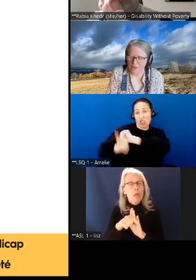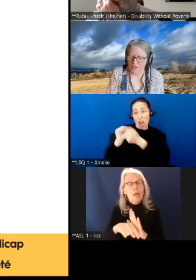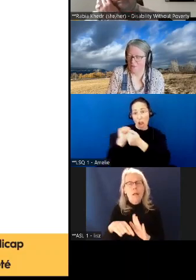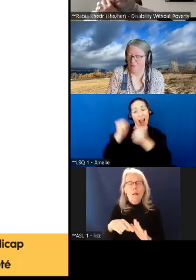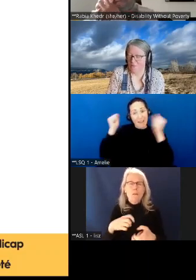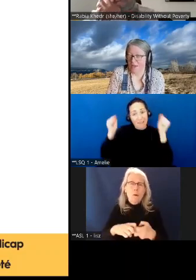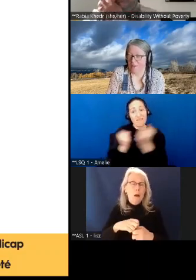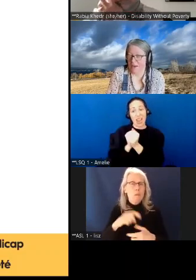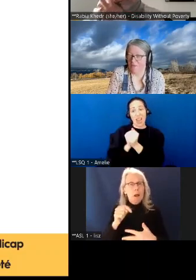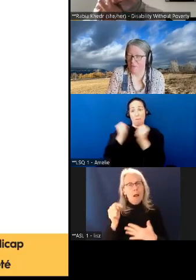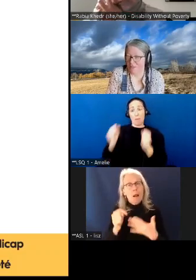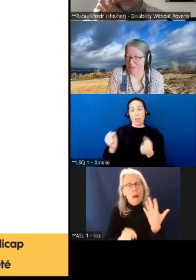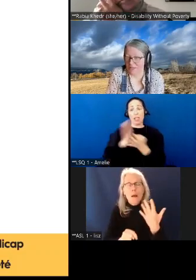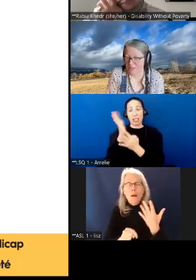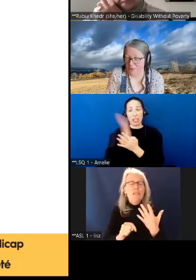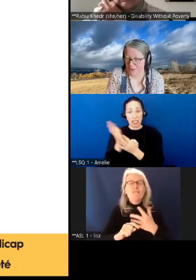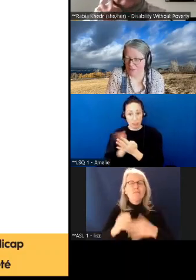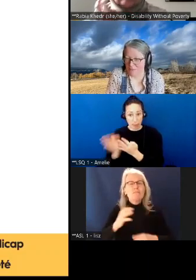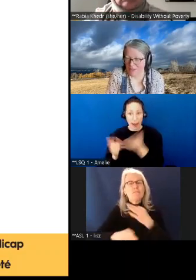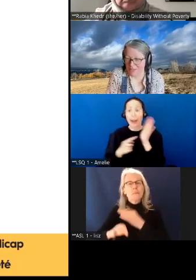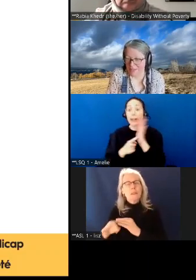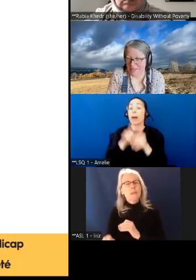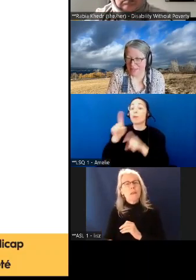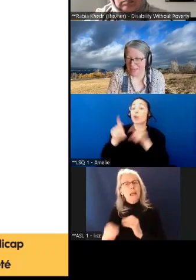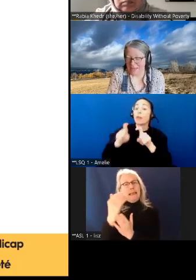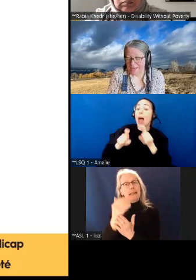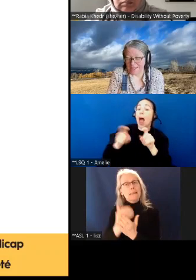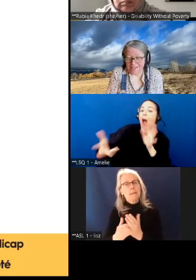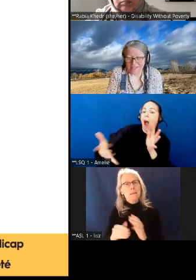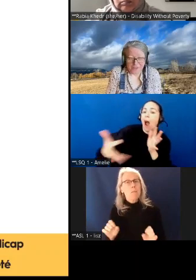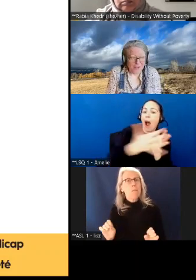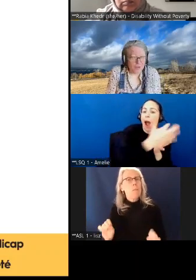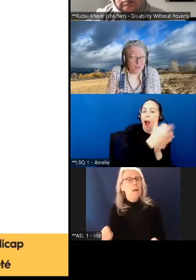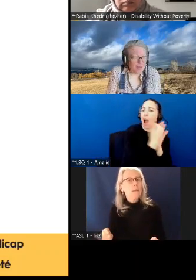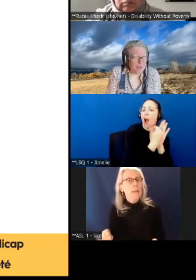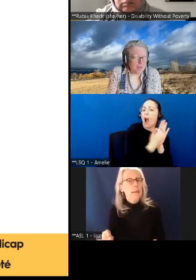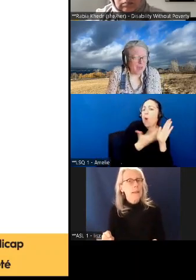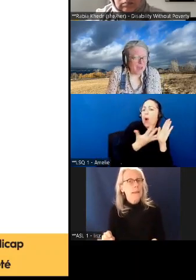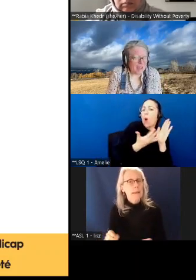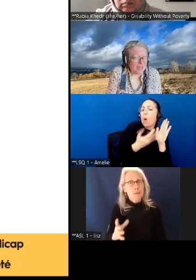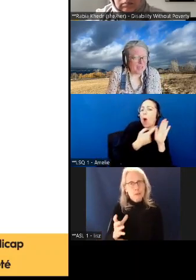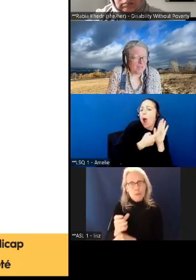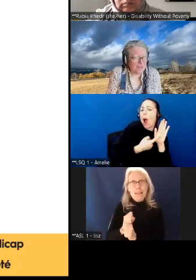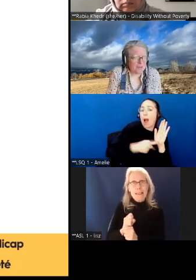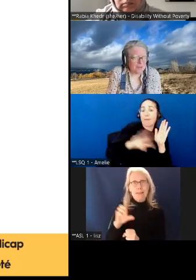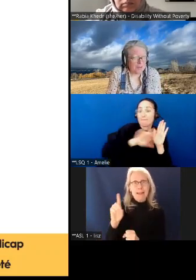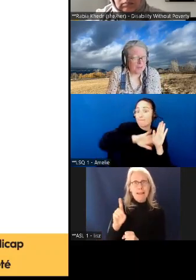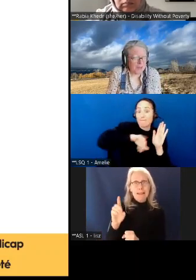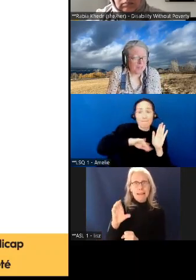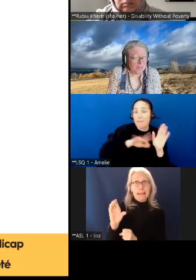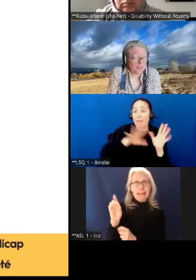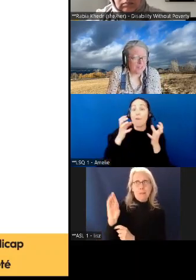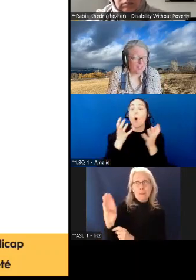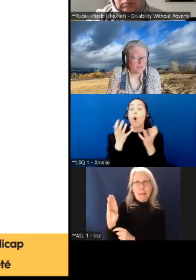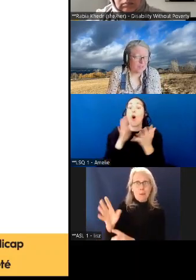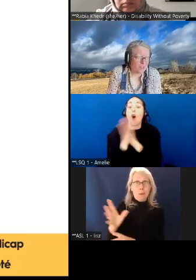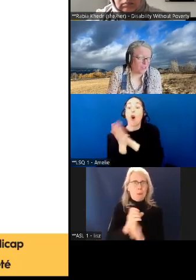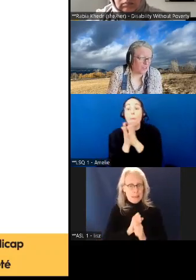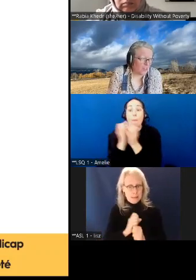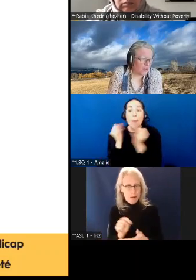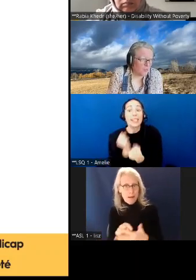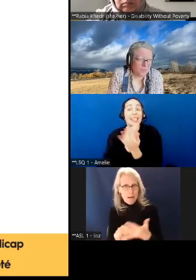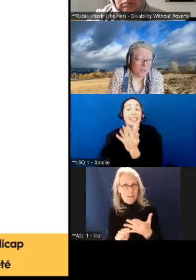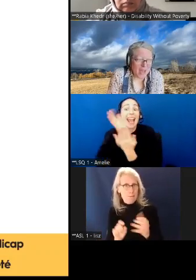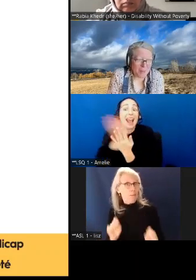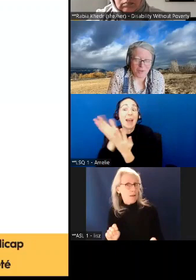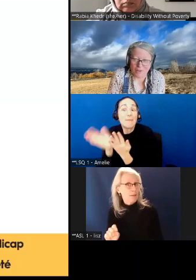ce sondage avec une liste de quoi, nous sommes sortis avec un sens de possibilité. Et